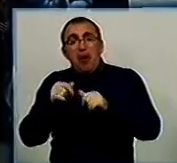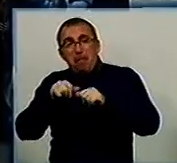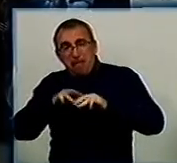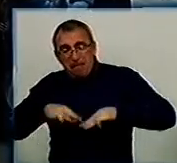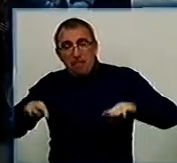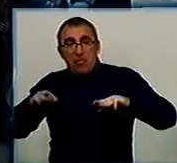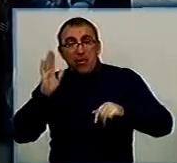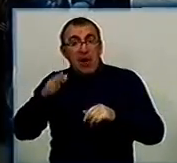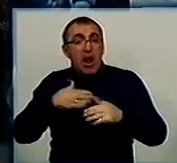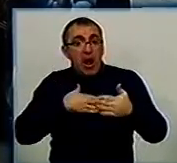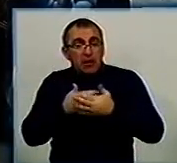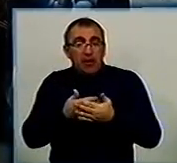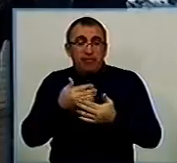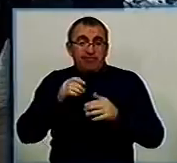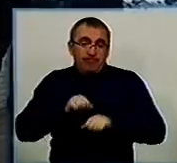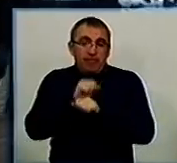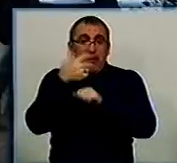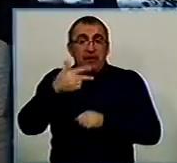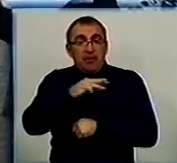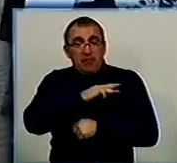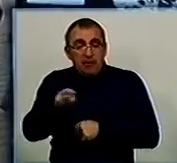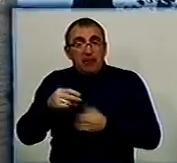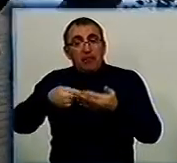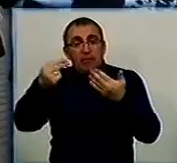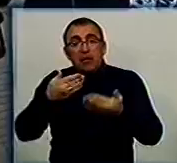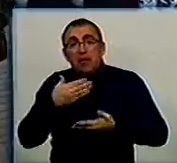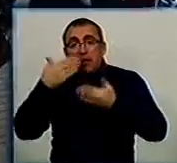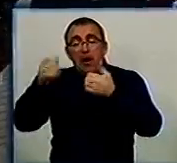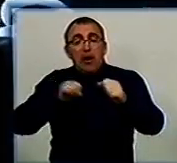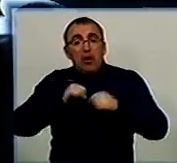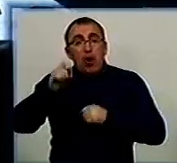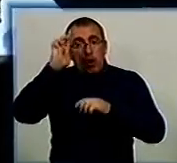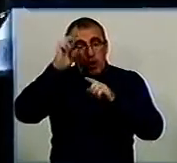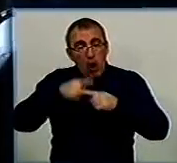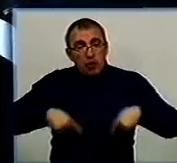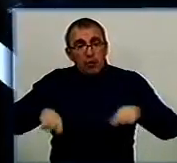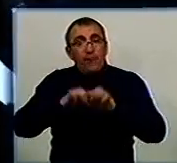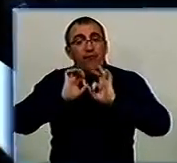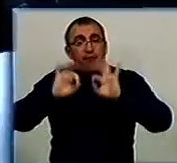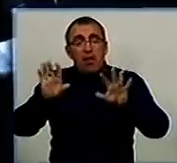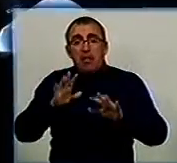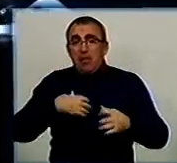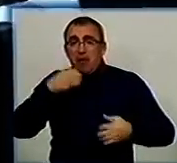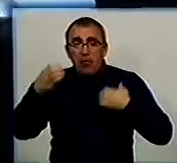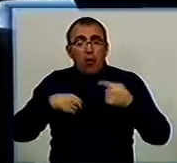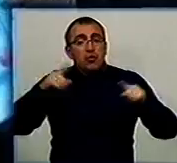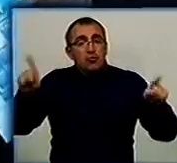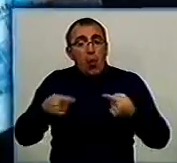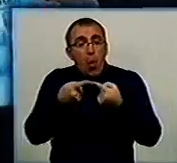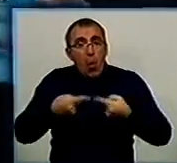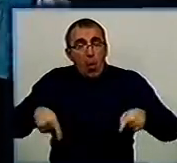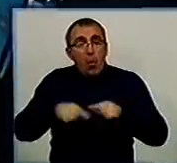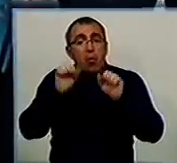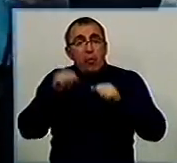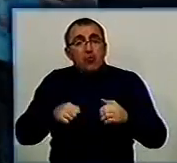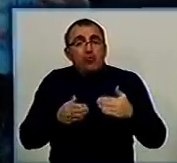Медіа-активісти мітингували з півгодини. На сам кінець підписали звернення до керівників держави. У ньому висловили за непокоєння створенням органу, який може